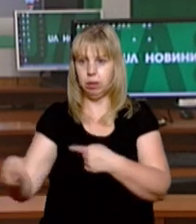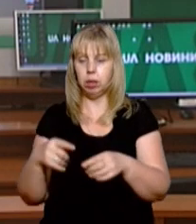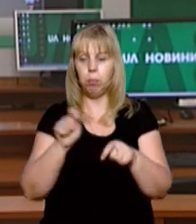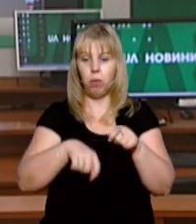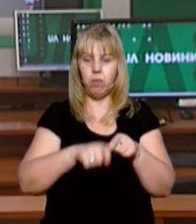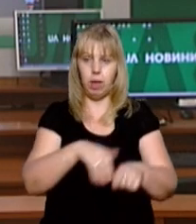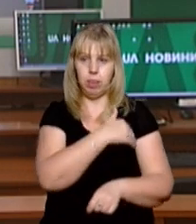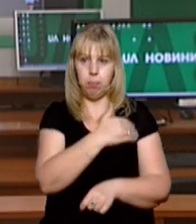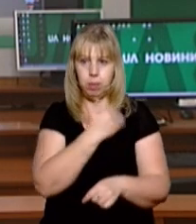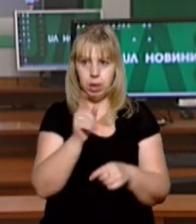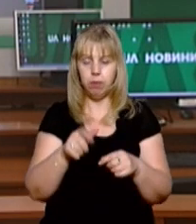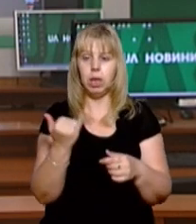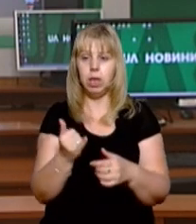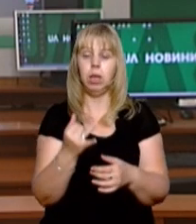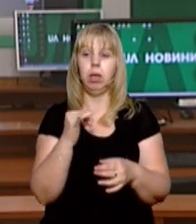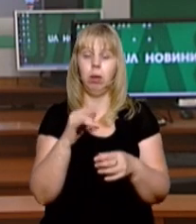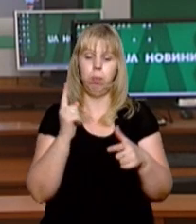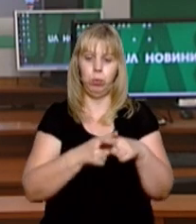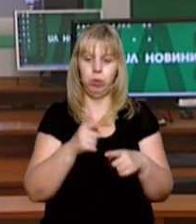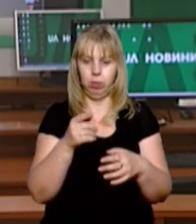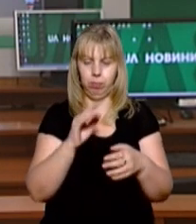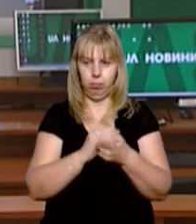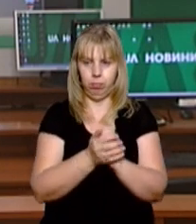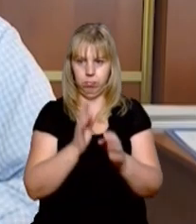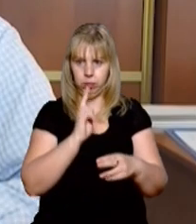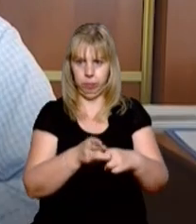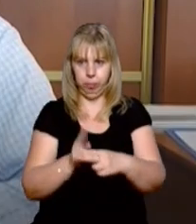вимірювання температури та наявність антисептиків.